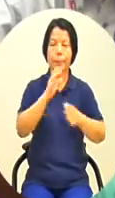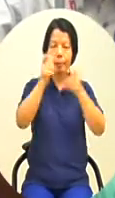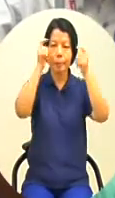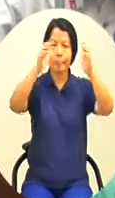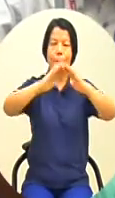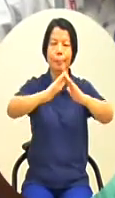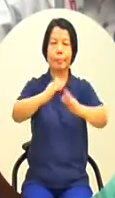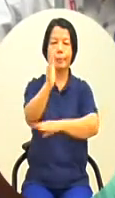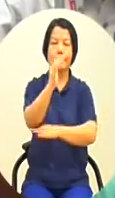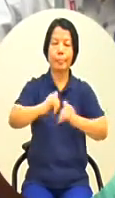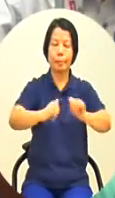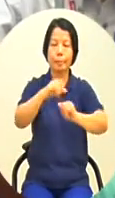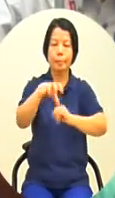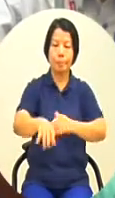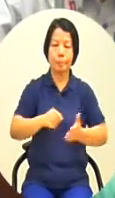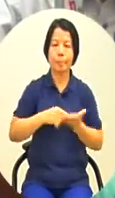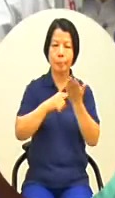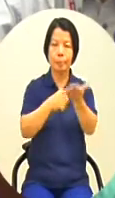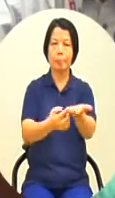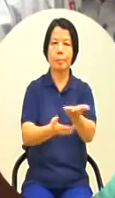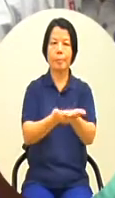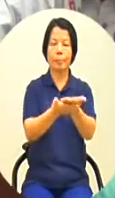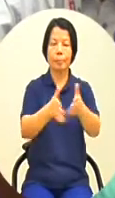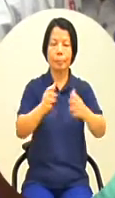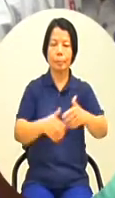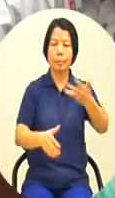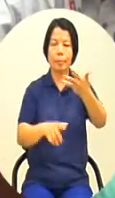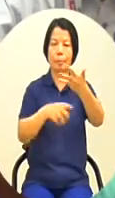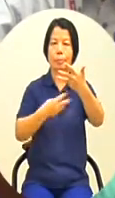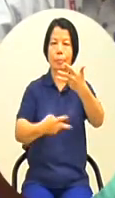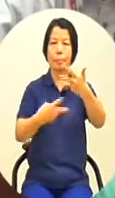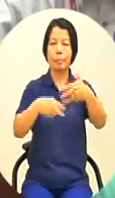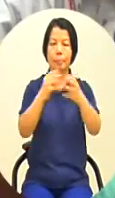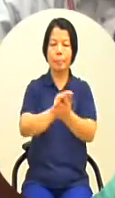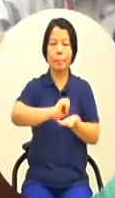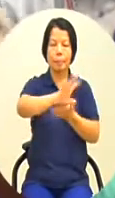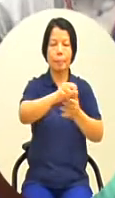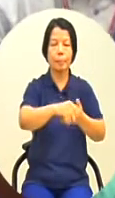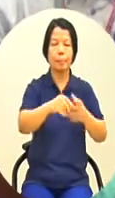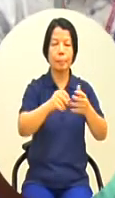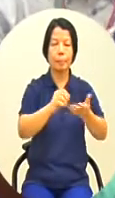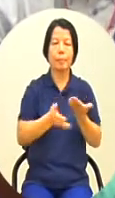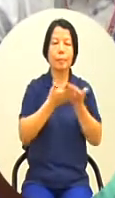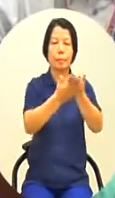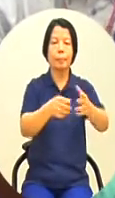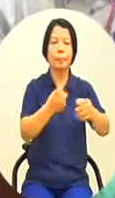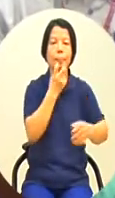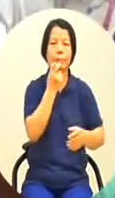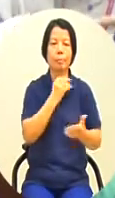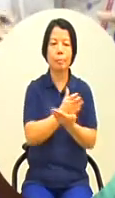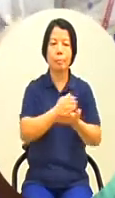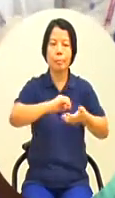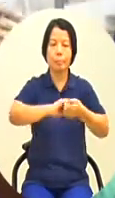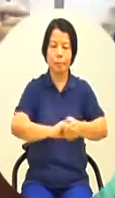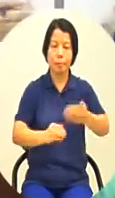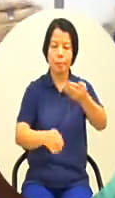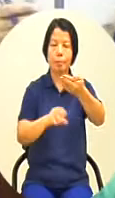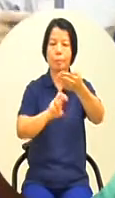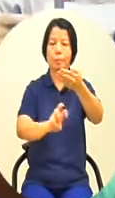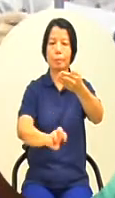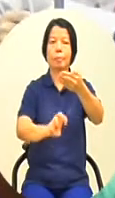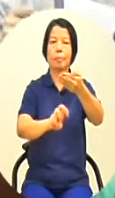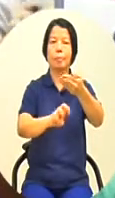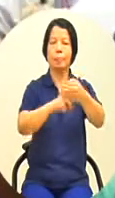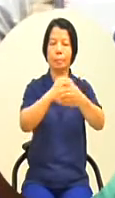雄市政府社會局提報那已於8月2號報送中央核定並於9月30號已經